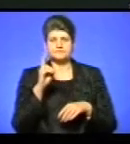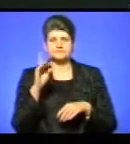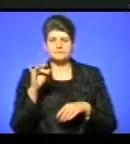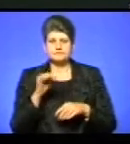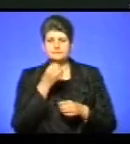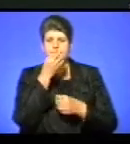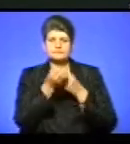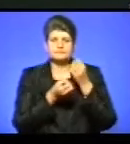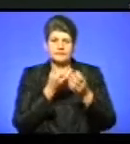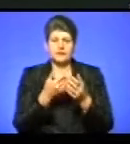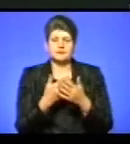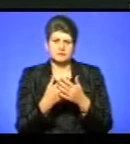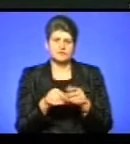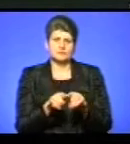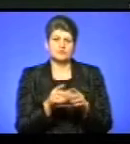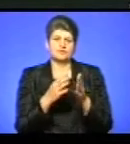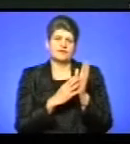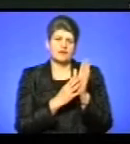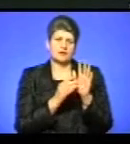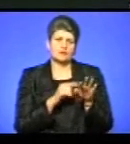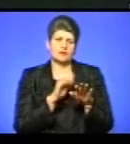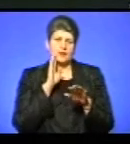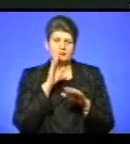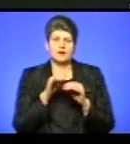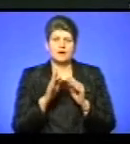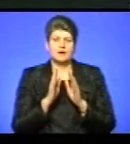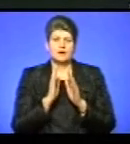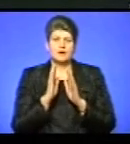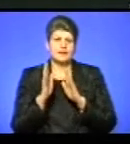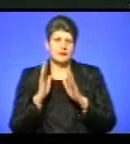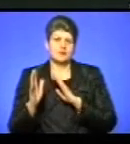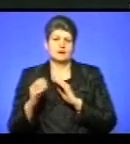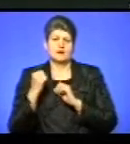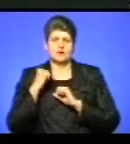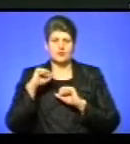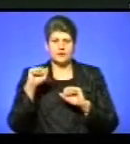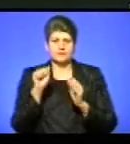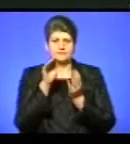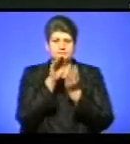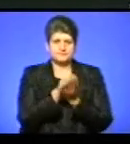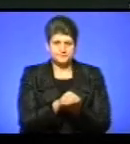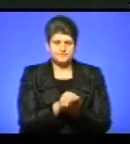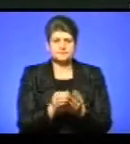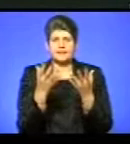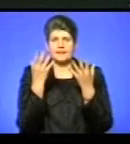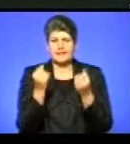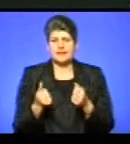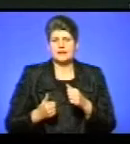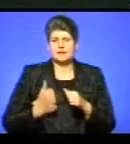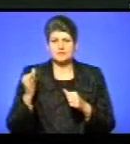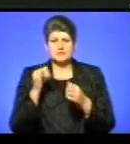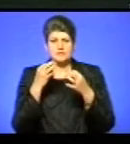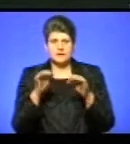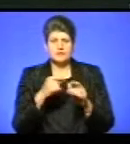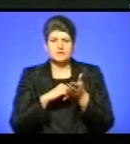відбулося також о 9-й годині ранку на Алеї Героїв, що на Миколонецькому кладовищі. Зазначу, День Гідності і Свободи відзначають з